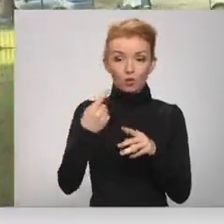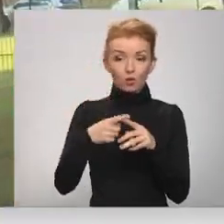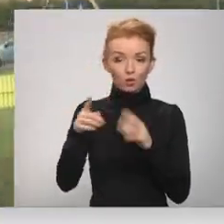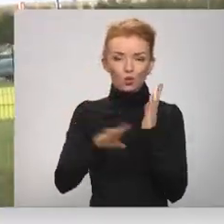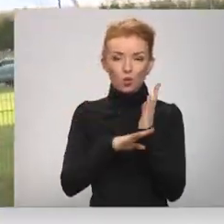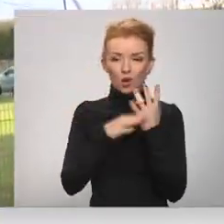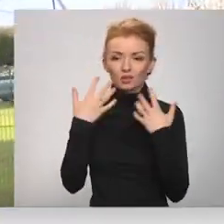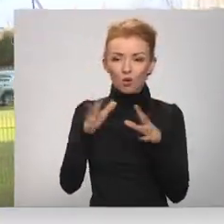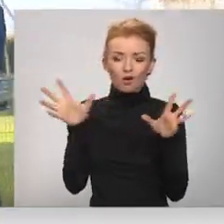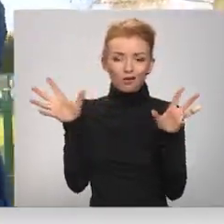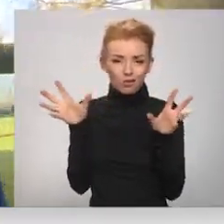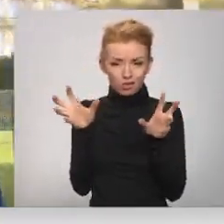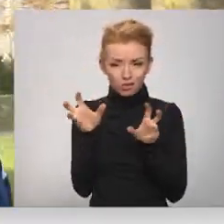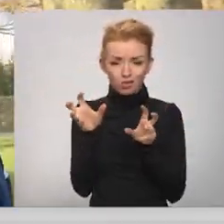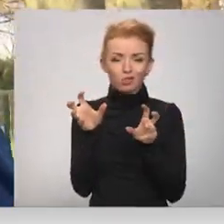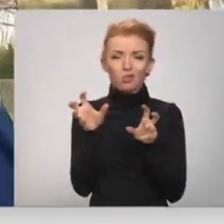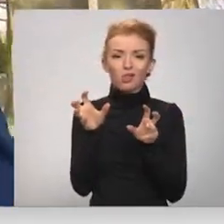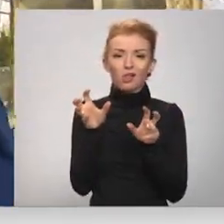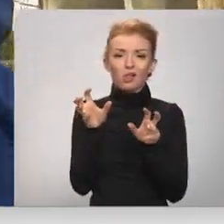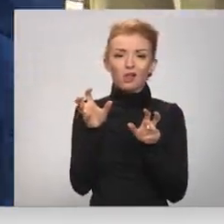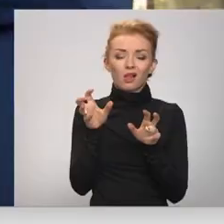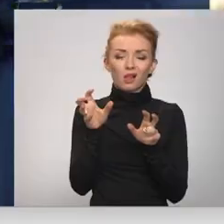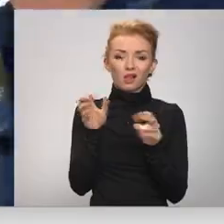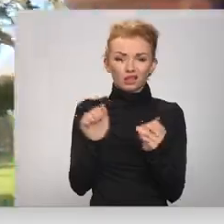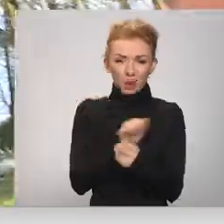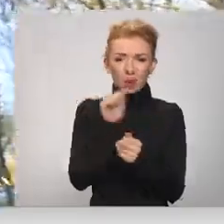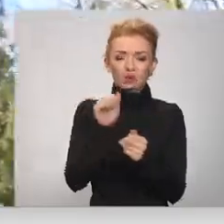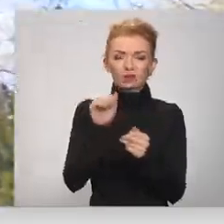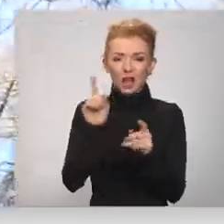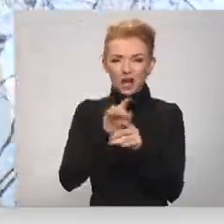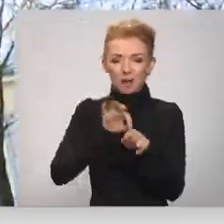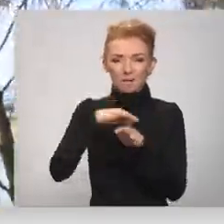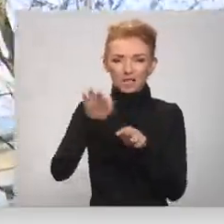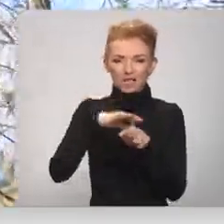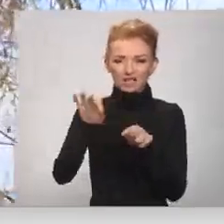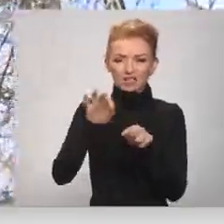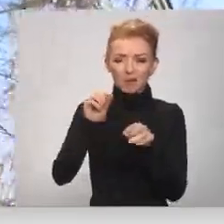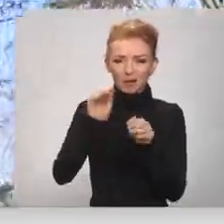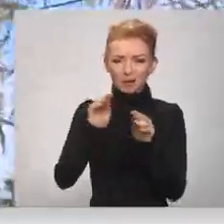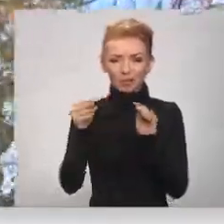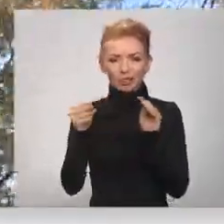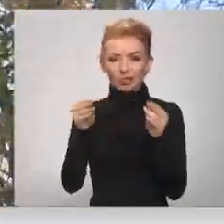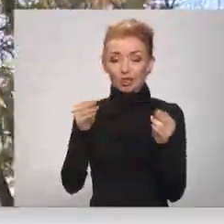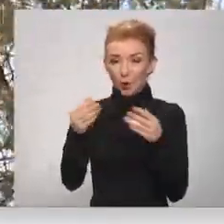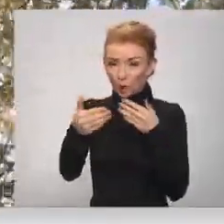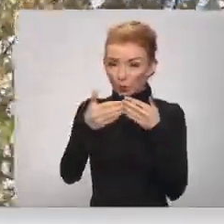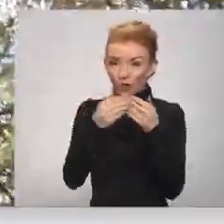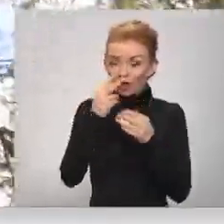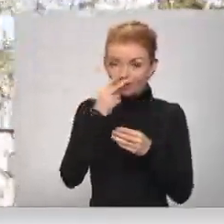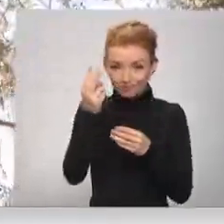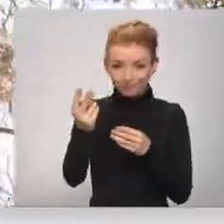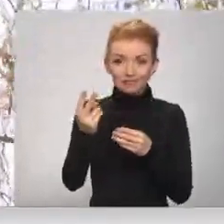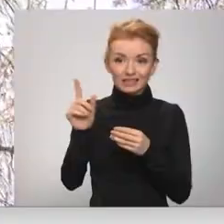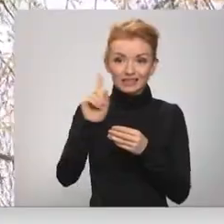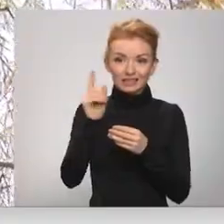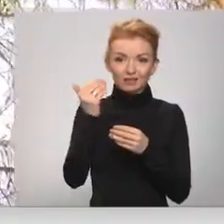nokaltis, ir atdalījusies. Mīze var redzēt šeit uz stumbra. Ja jūs tuvāk paskatāties, tur arī ir